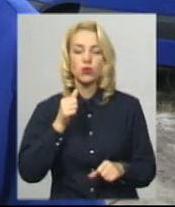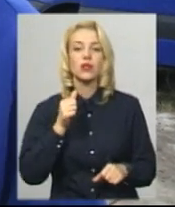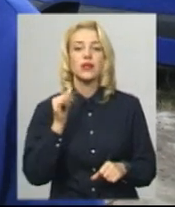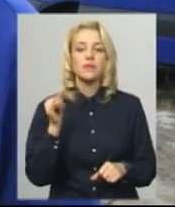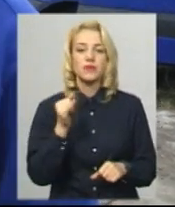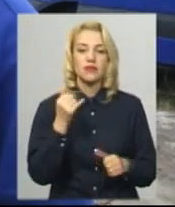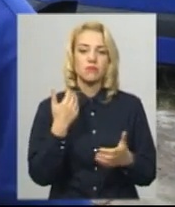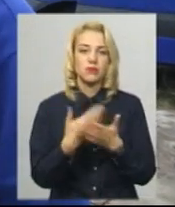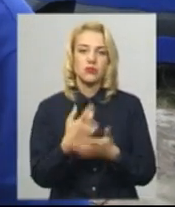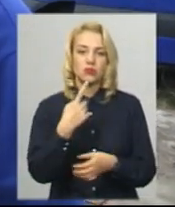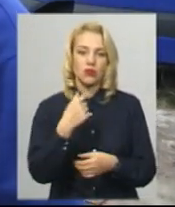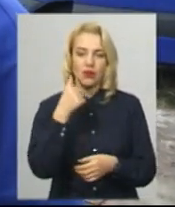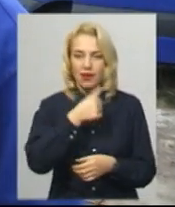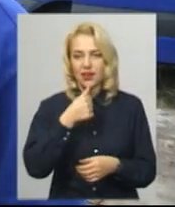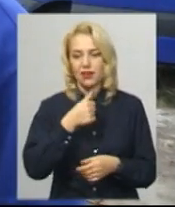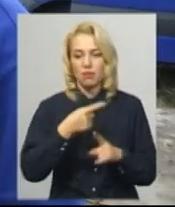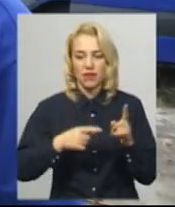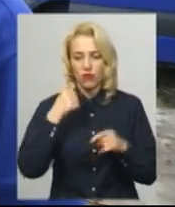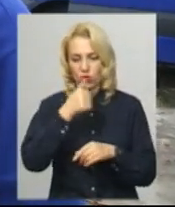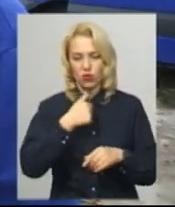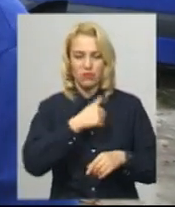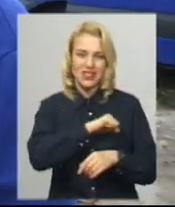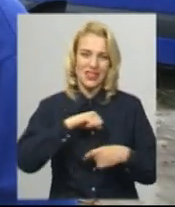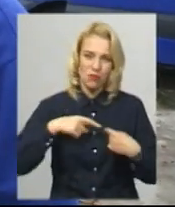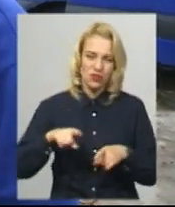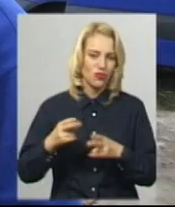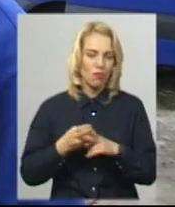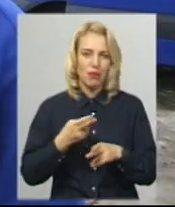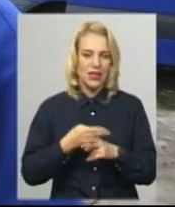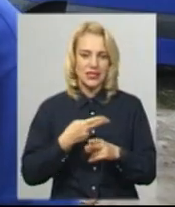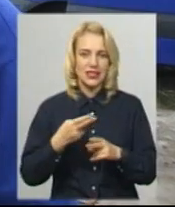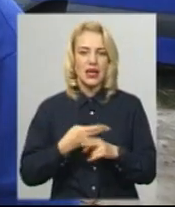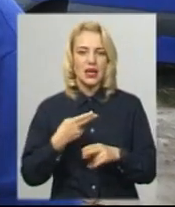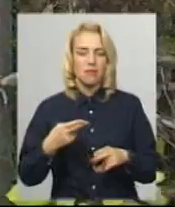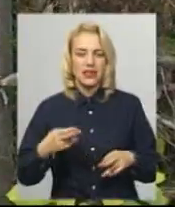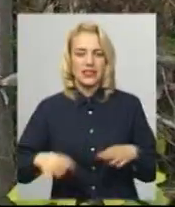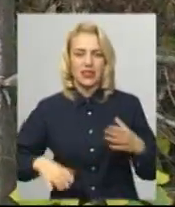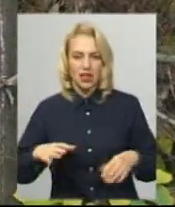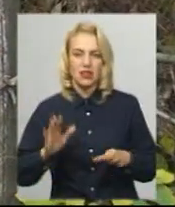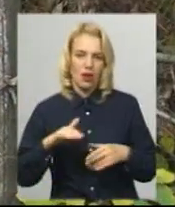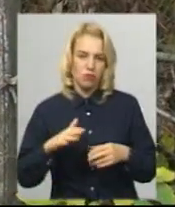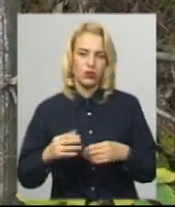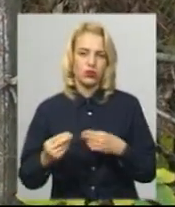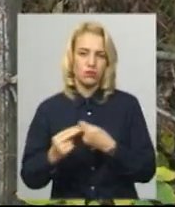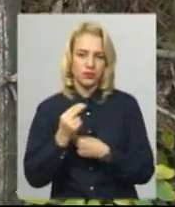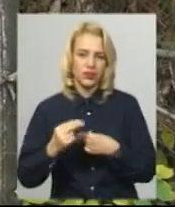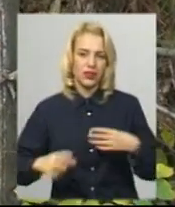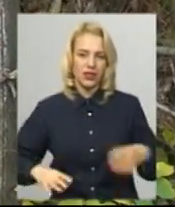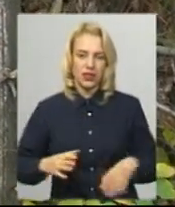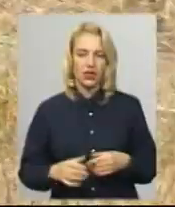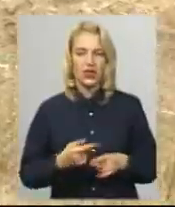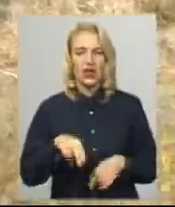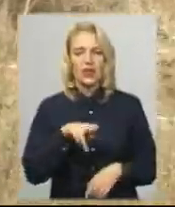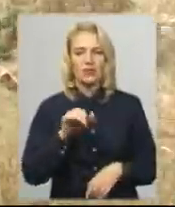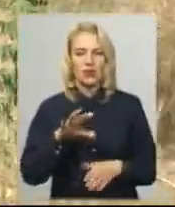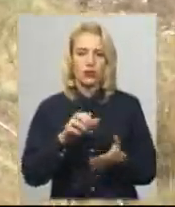року десь рік, пів року ми проїздили самостійно без тренера, потім ми почали займатися з тренером». Метро Денисюк їздить на мотоциклі